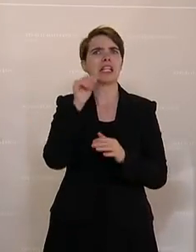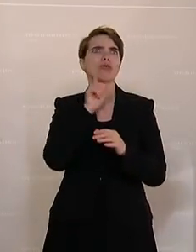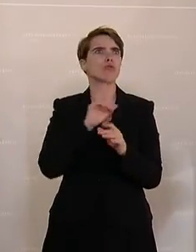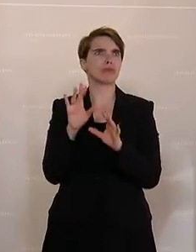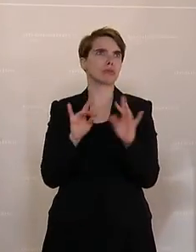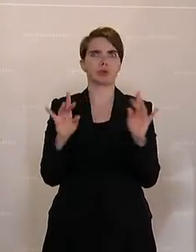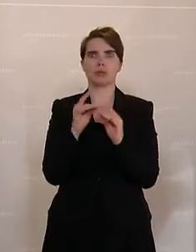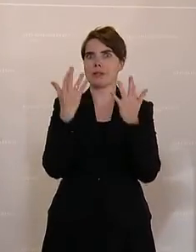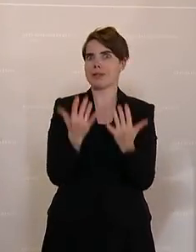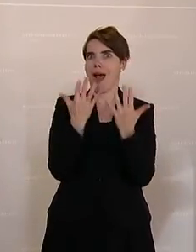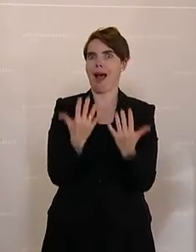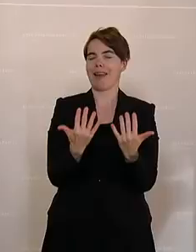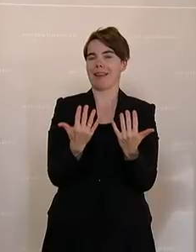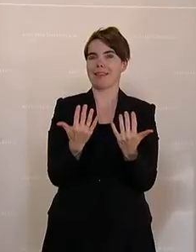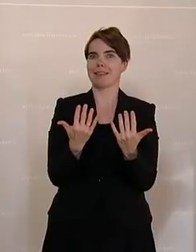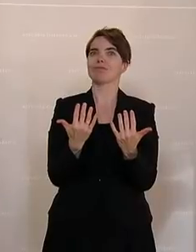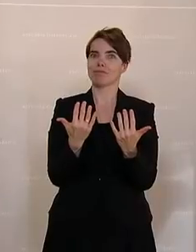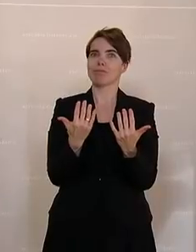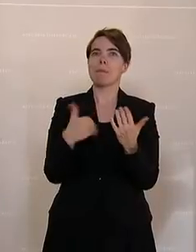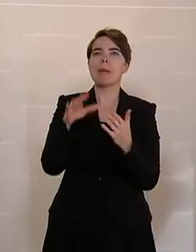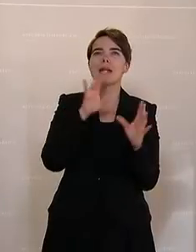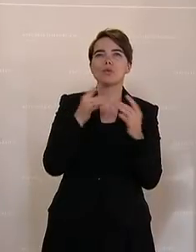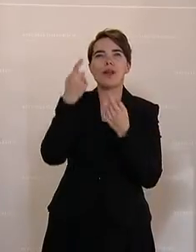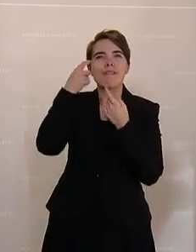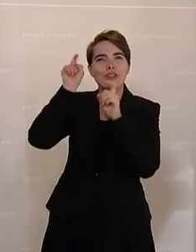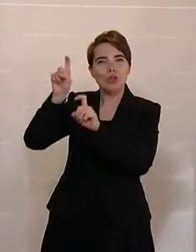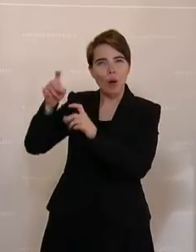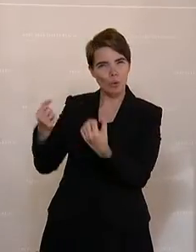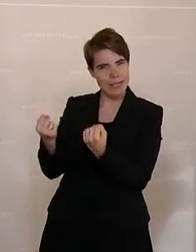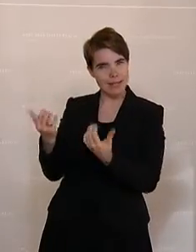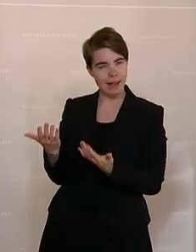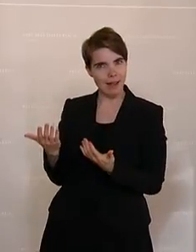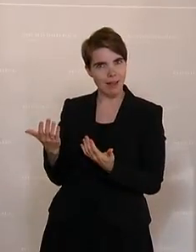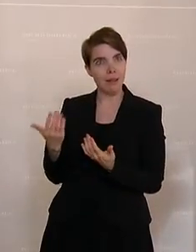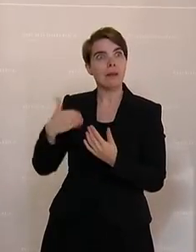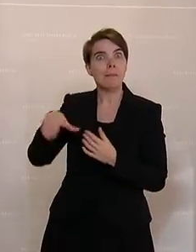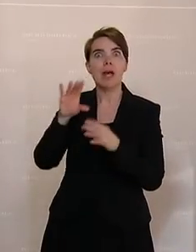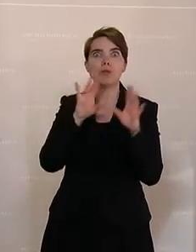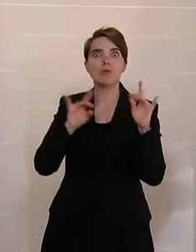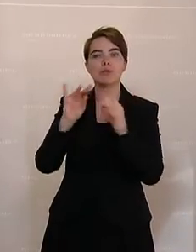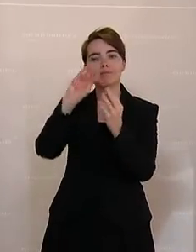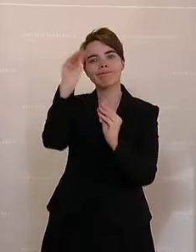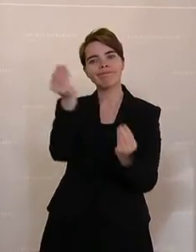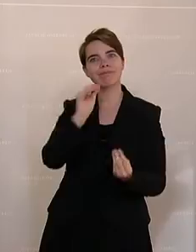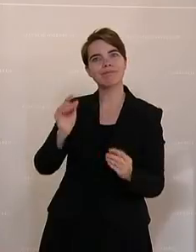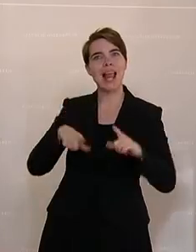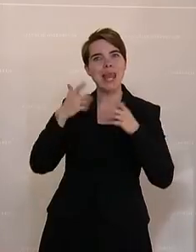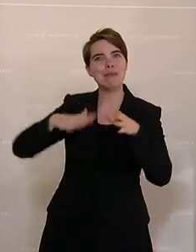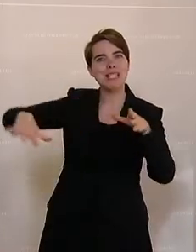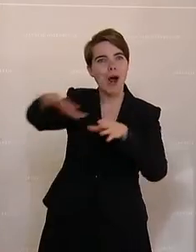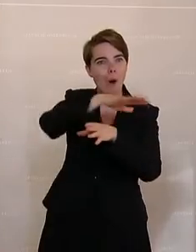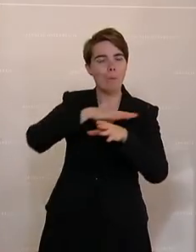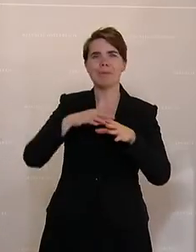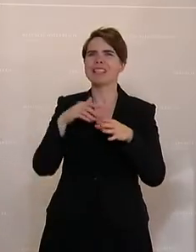Zahlen. Es geht um Versorgungssicherheit, es geht um die Gestaltung des Lebensraumes, es geht um die